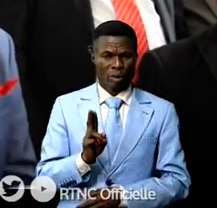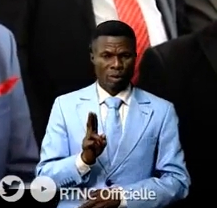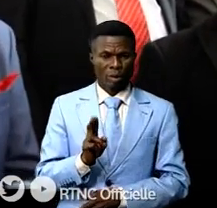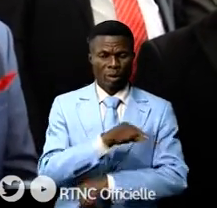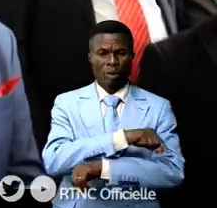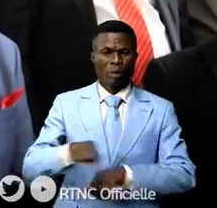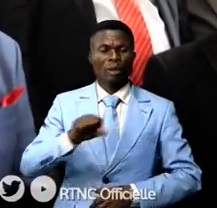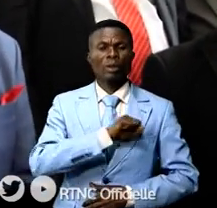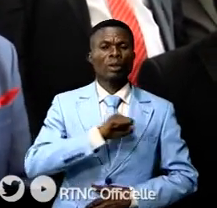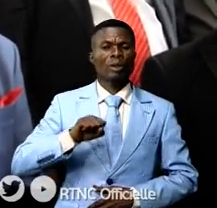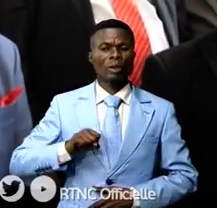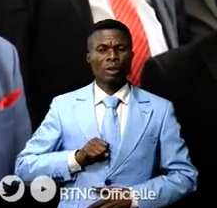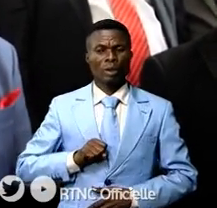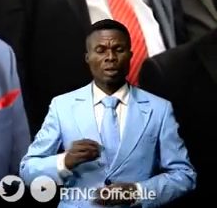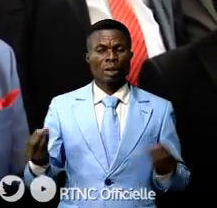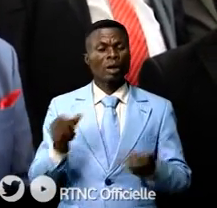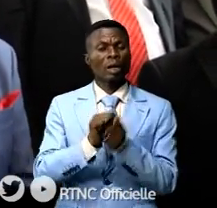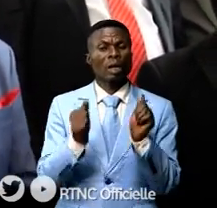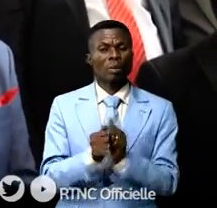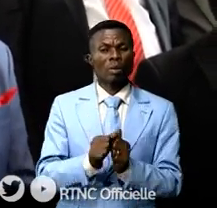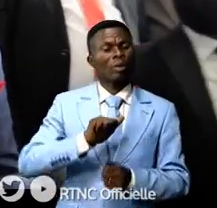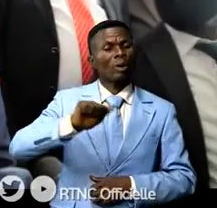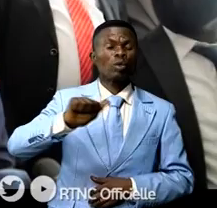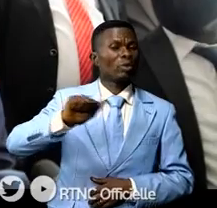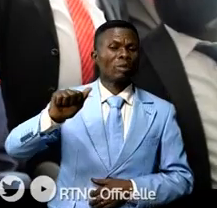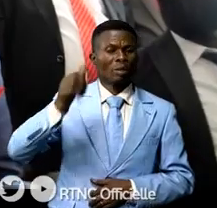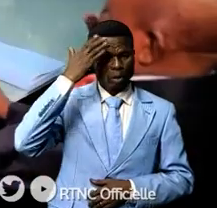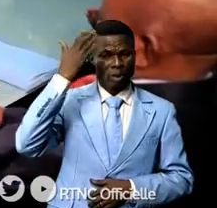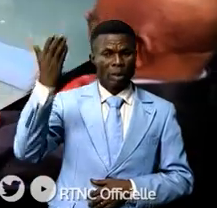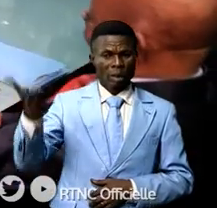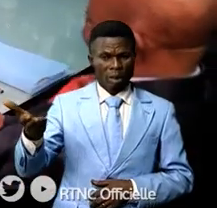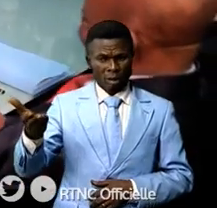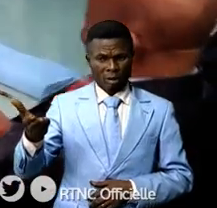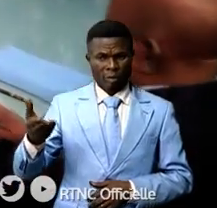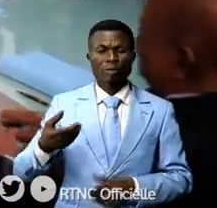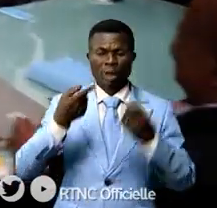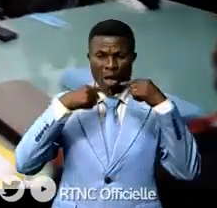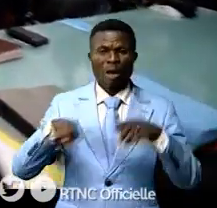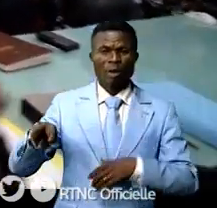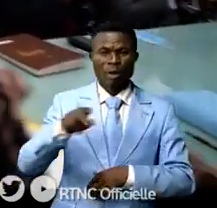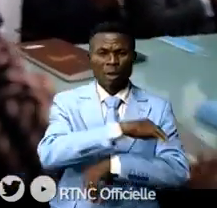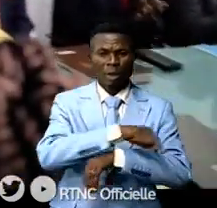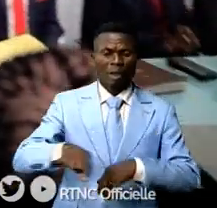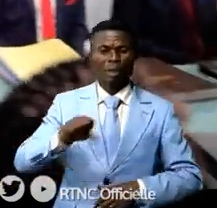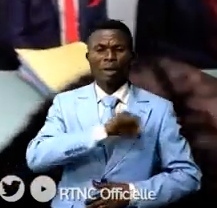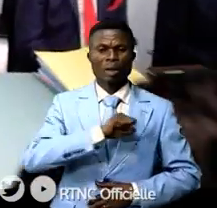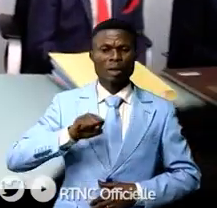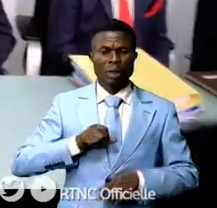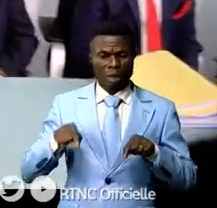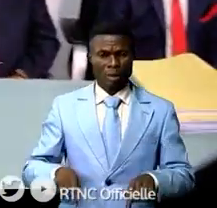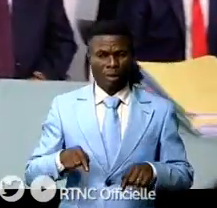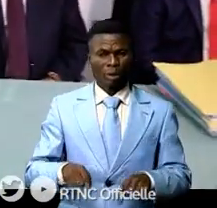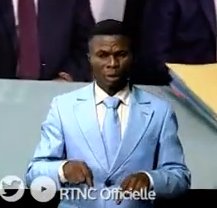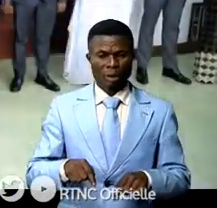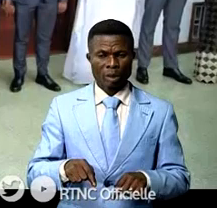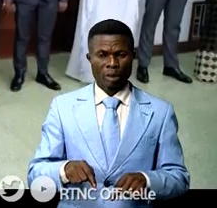bureau du Sénat pour des raisons de convenance personnelle. Il faut le dire, le bureau du Sénat actuel se veut